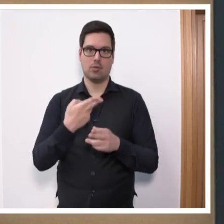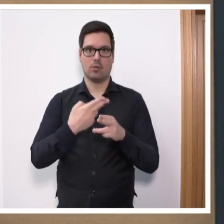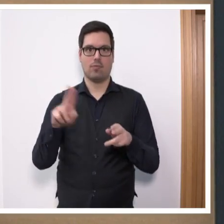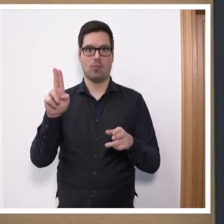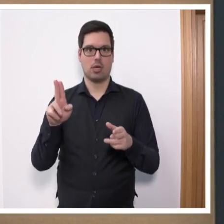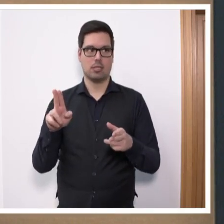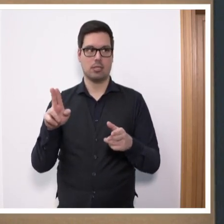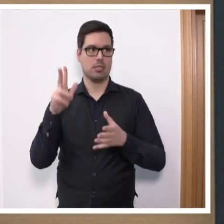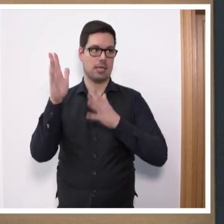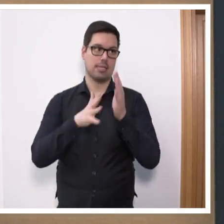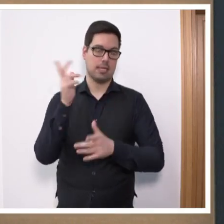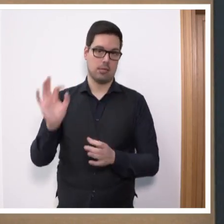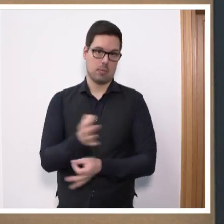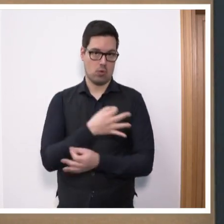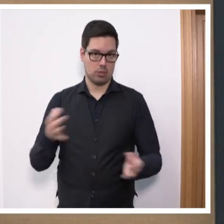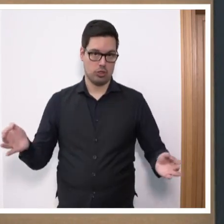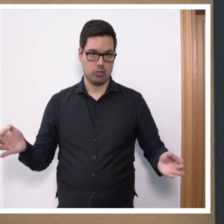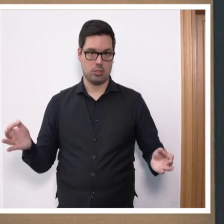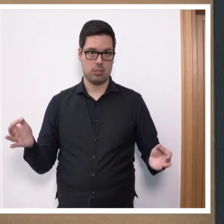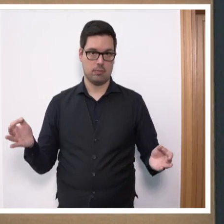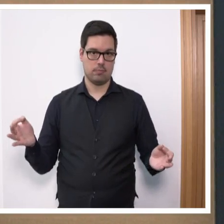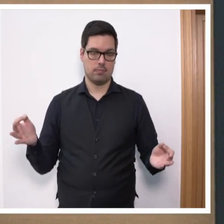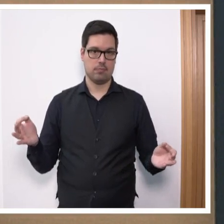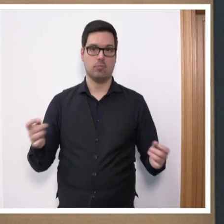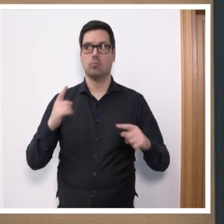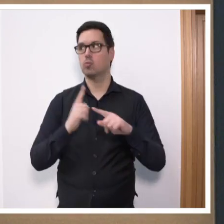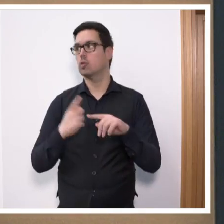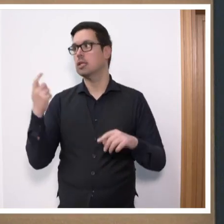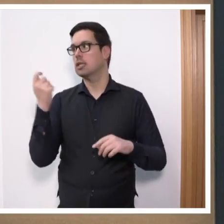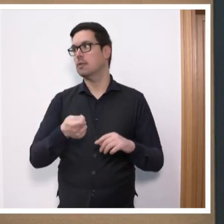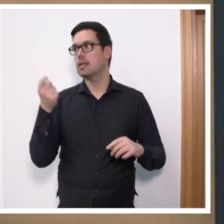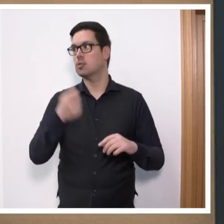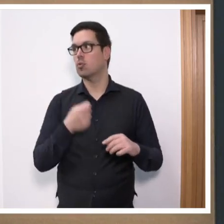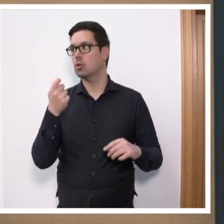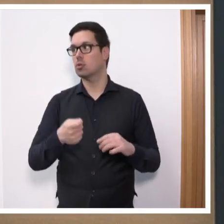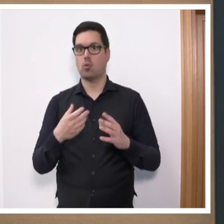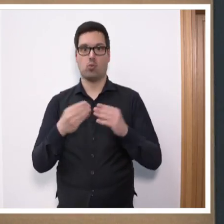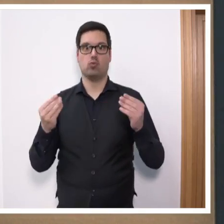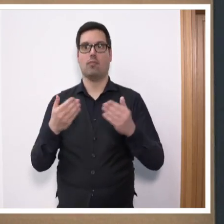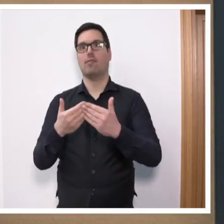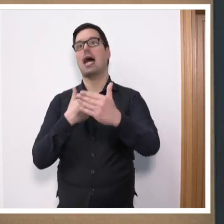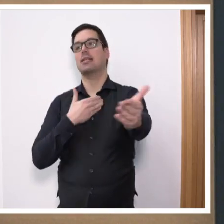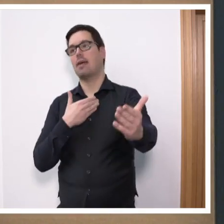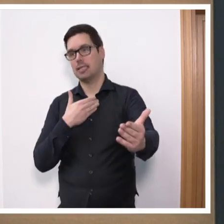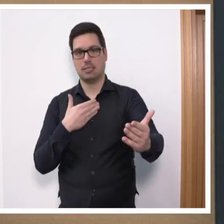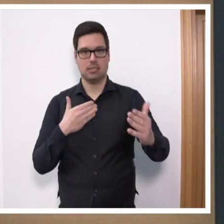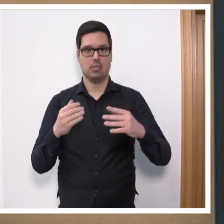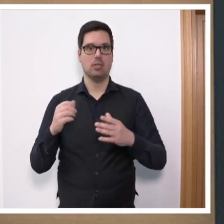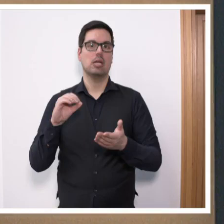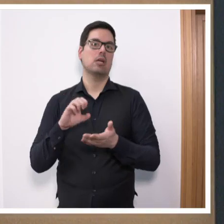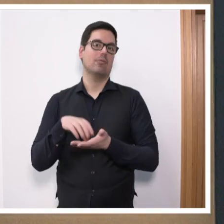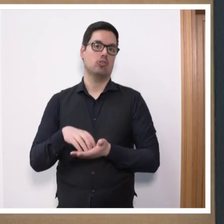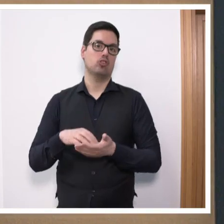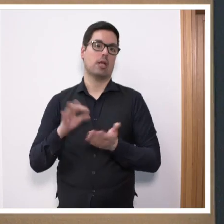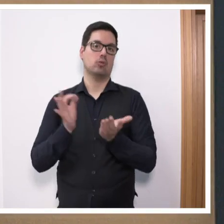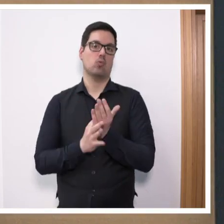brauche ich hier gar nicht weiter auszuführen. Die Lage ist ungewiss und die Investorenlösung scheint in weiter Ferne für den Standort. Und vieles